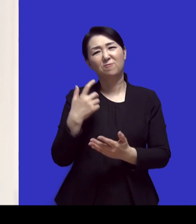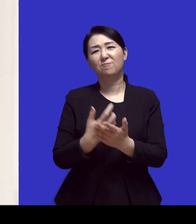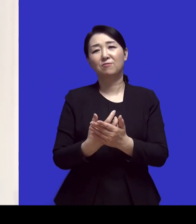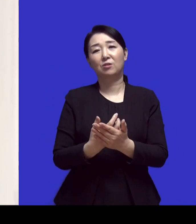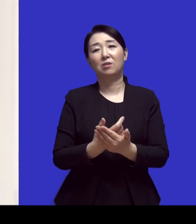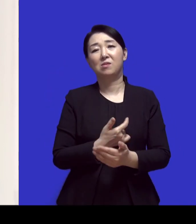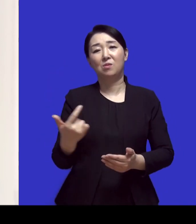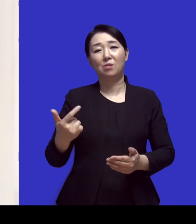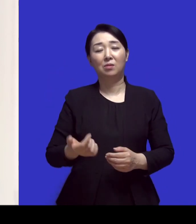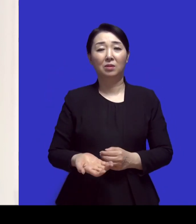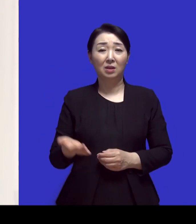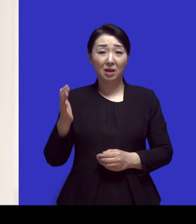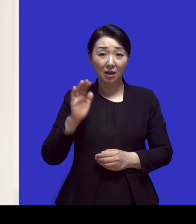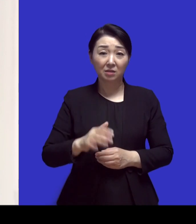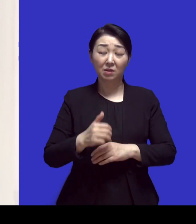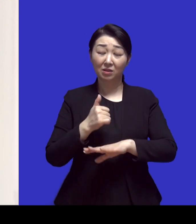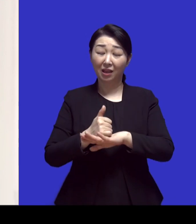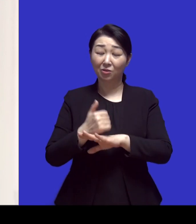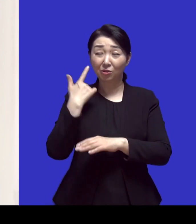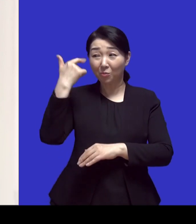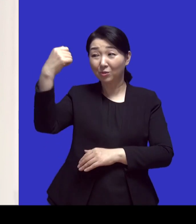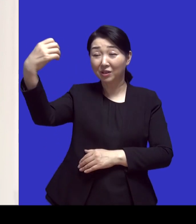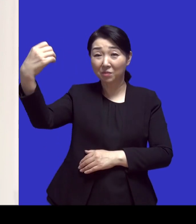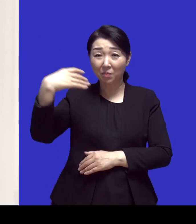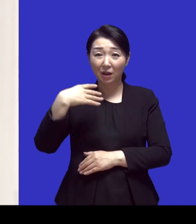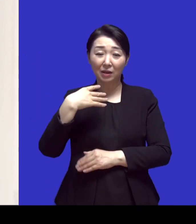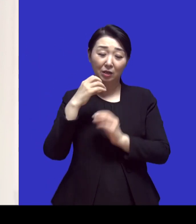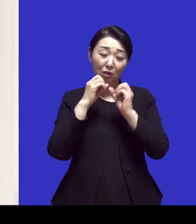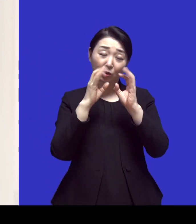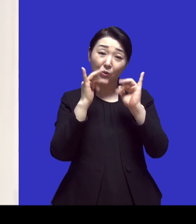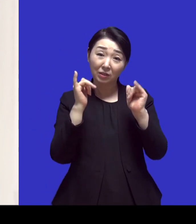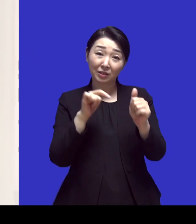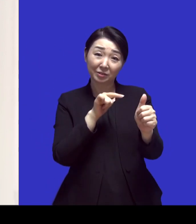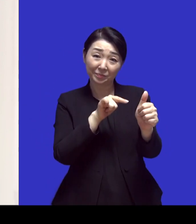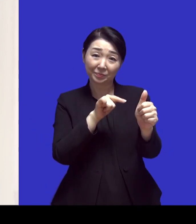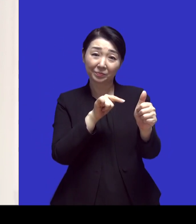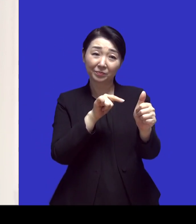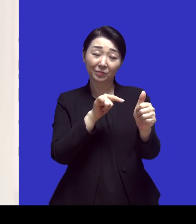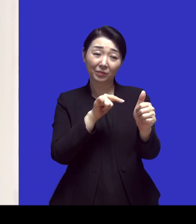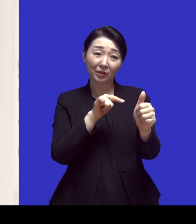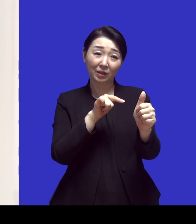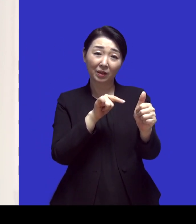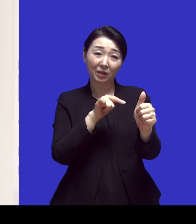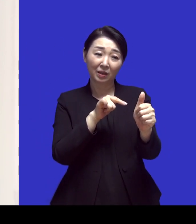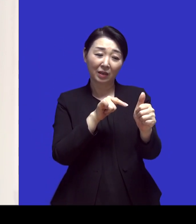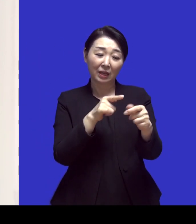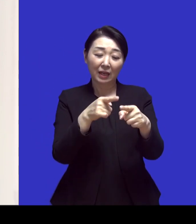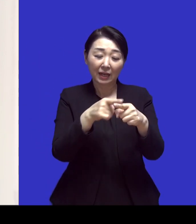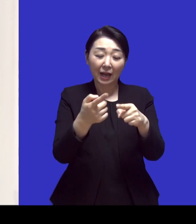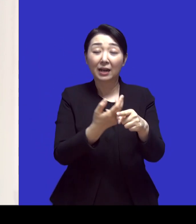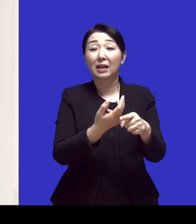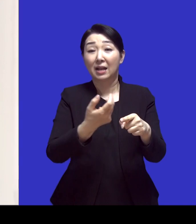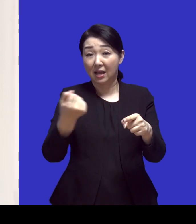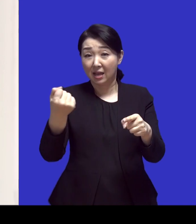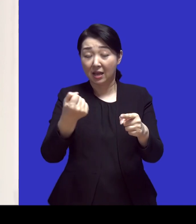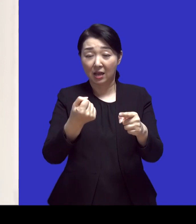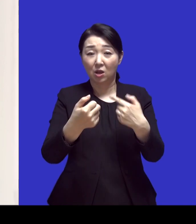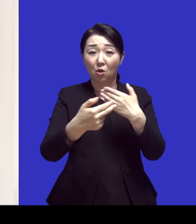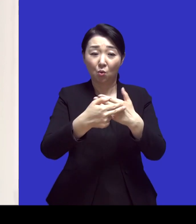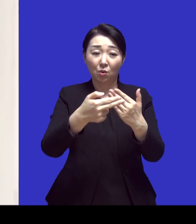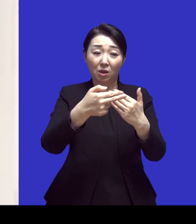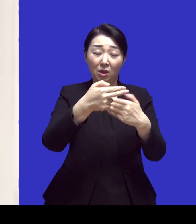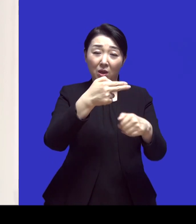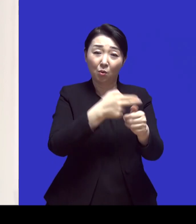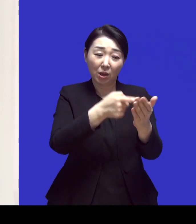나중에 어떤 목사님이 그러시더라고요 상대사님에게서 네 메스를 가져가시고 네 보금을